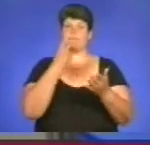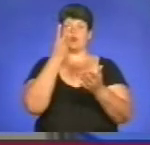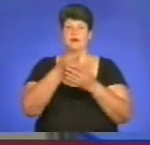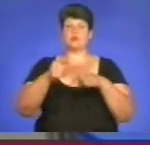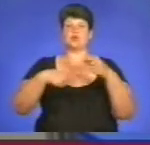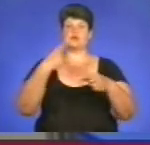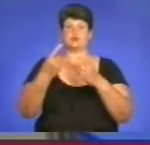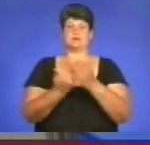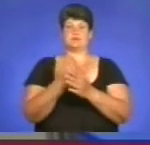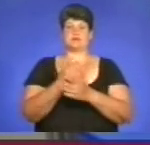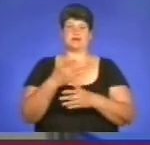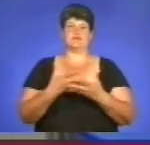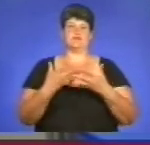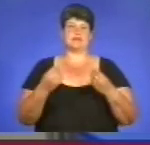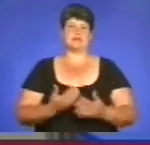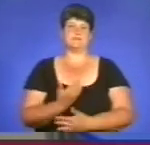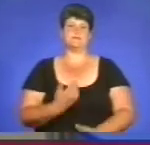наступних випусках «Вістей».